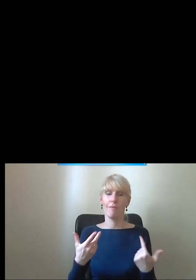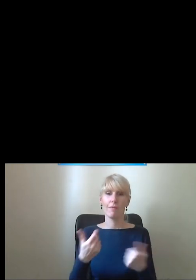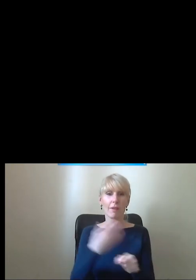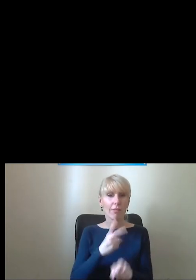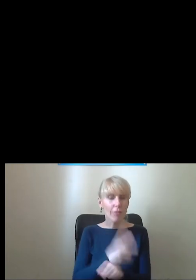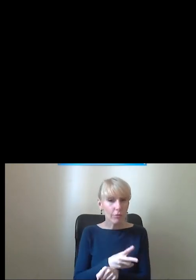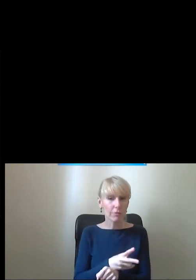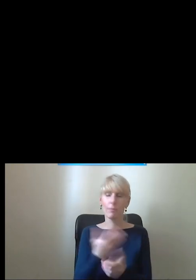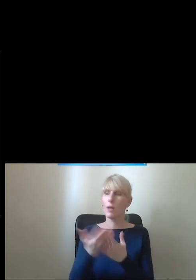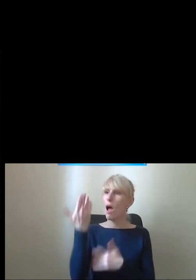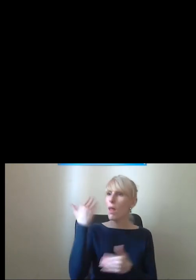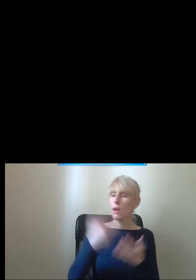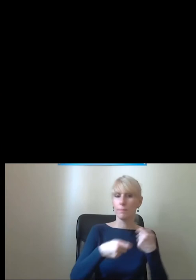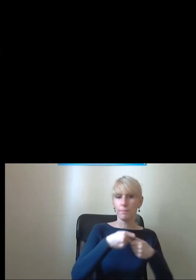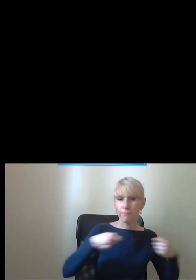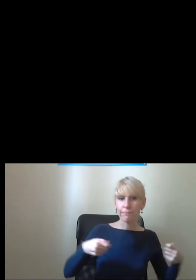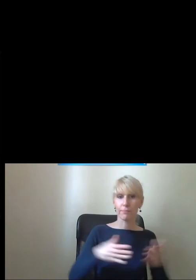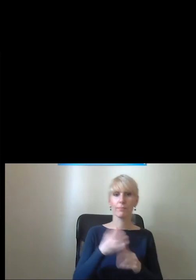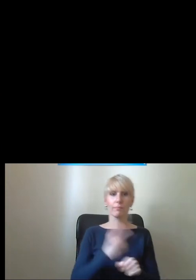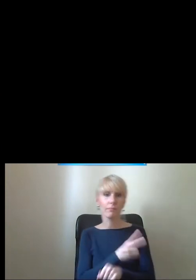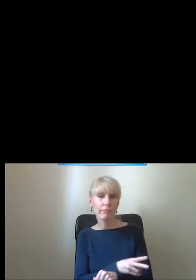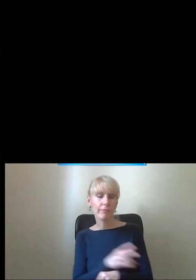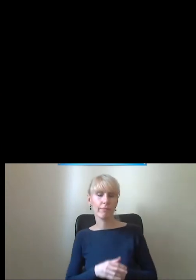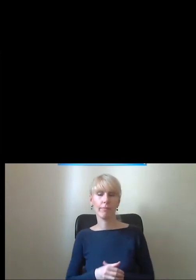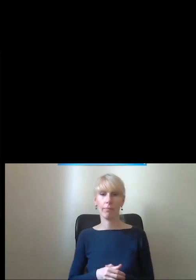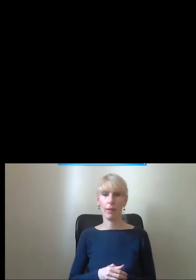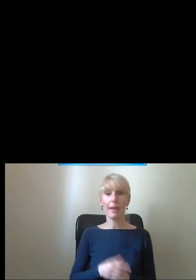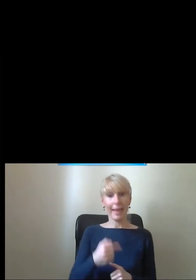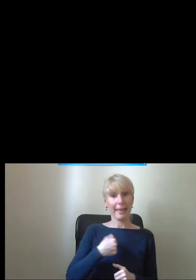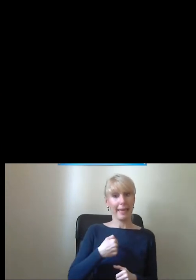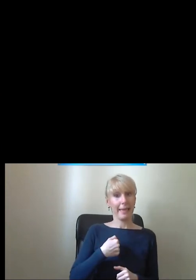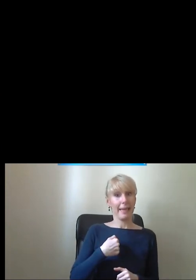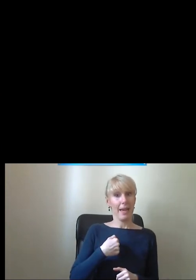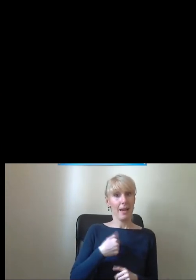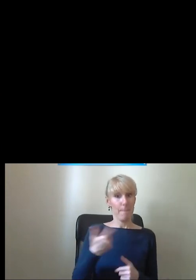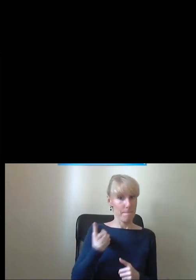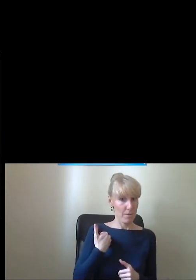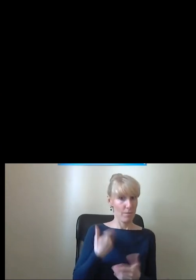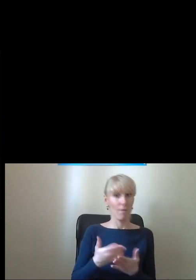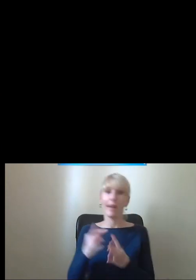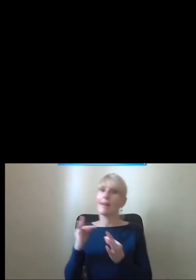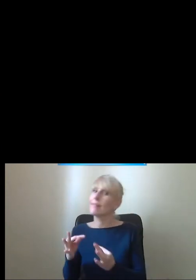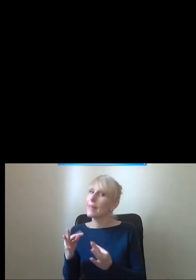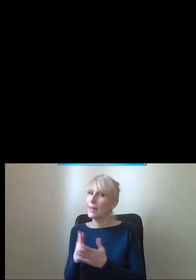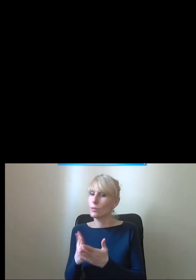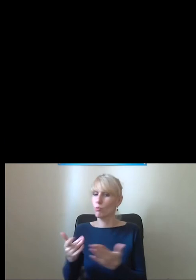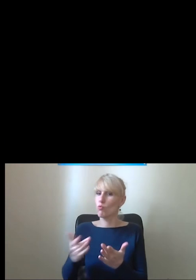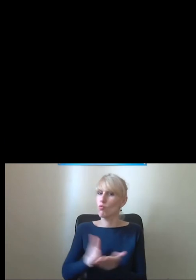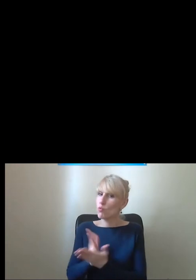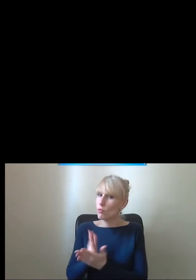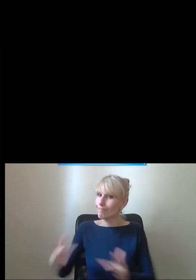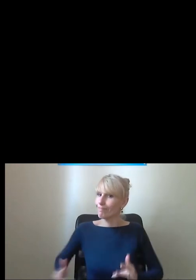kiedyś, jak ja podchodziłem do tych rozwiązań, a jak podchodzi się z punktu widzenia już użytkownikach tych